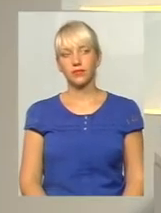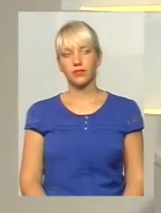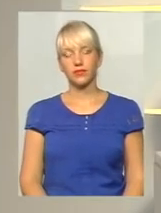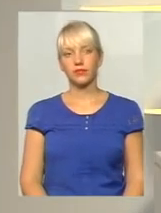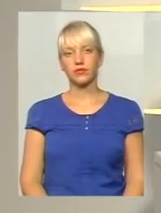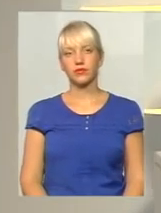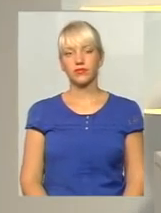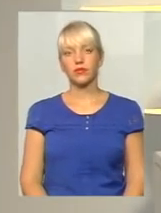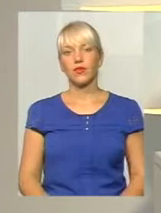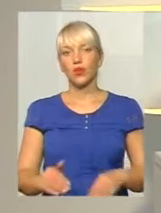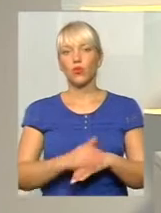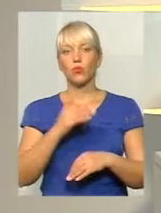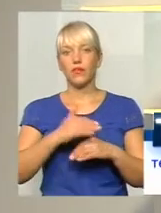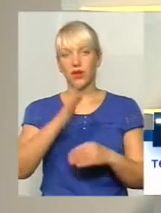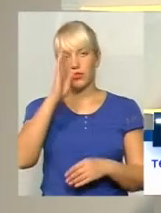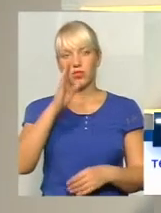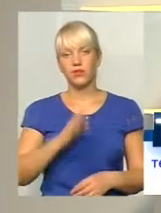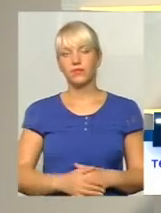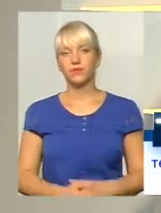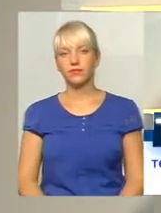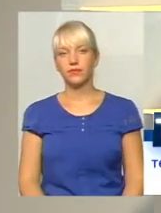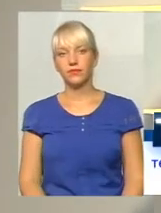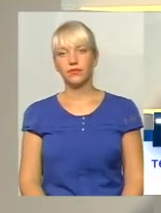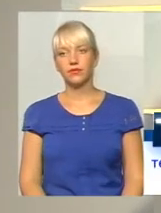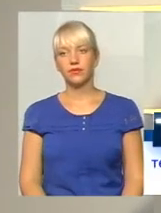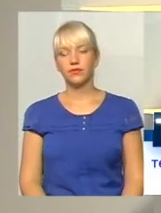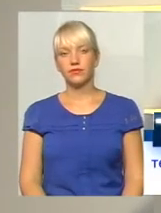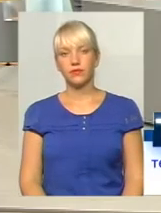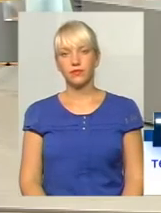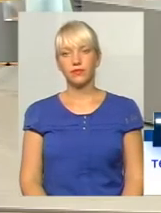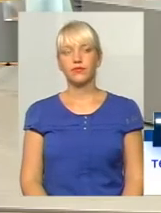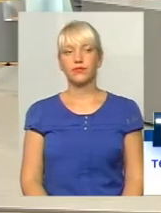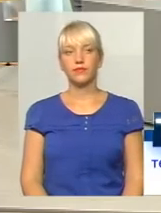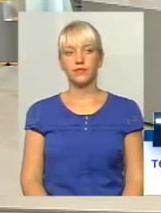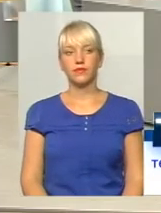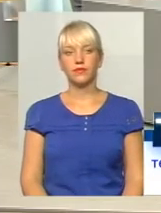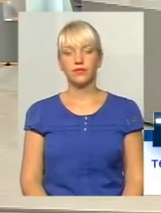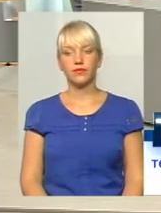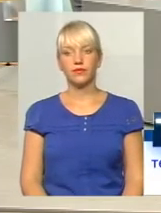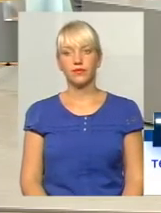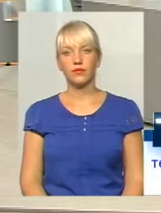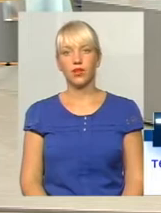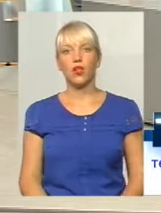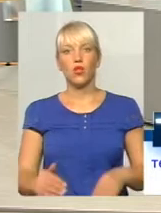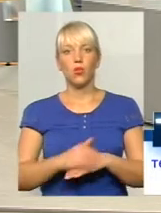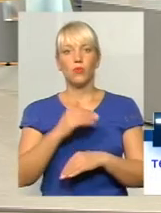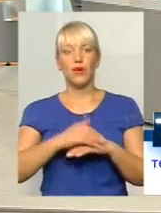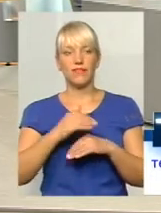навпаки. Доброго вечора, ви в прямому ефірі, ми слухаємо вас. Алло? Да-да, доброго вечора. Доброго вечора.